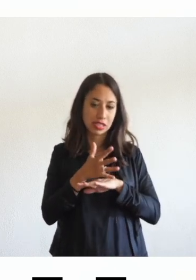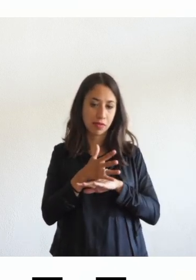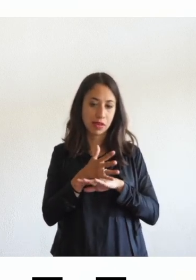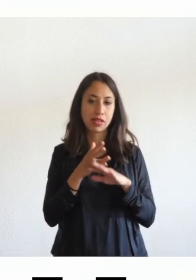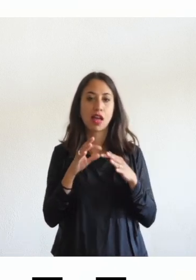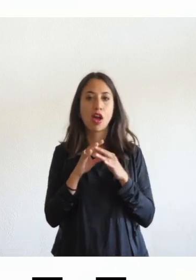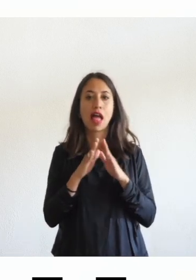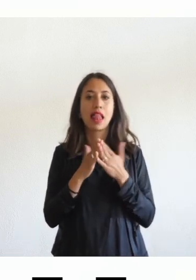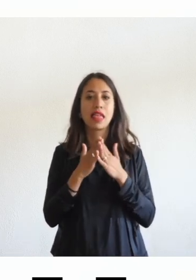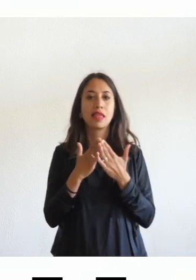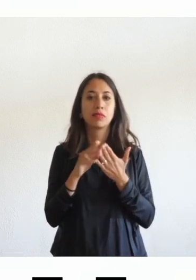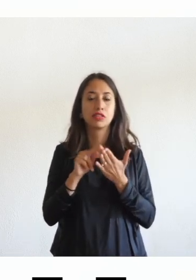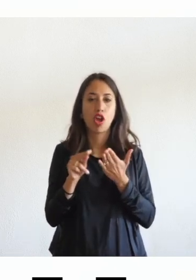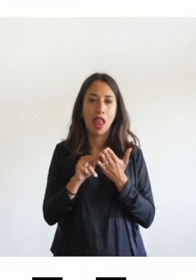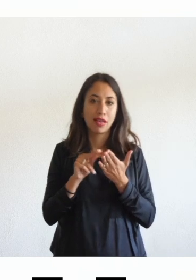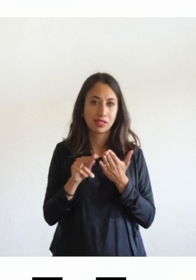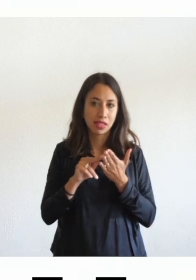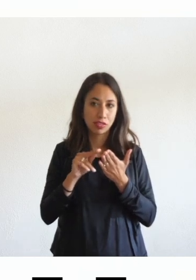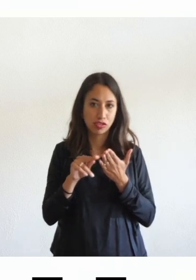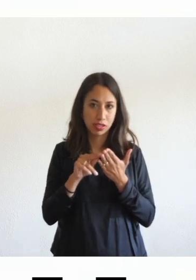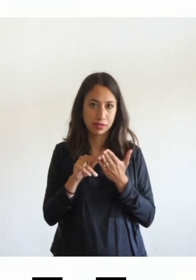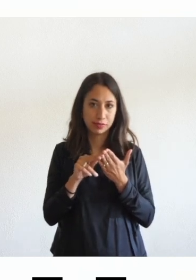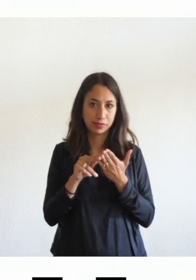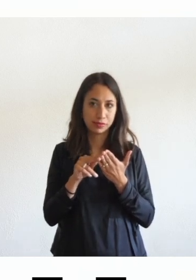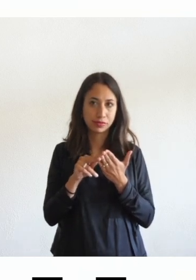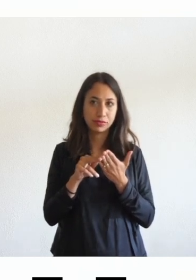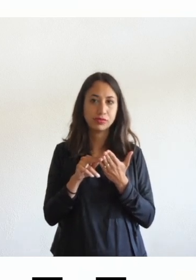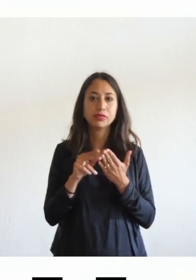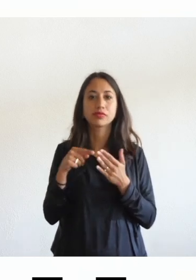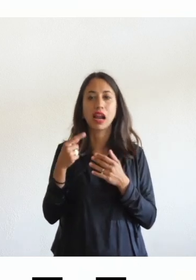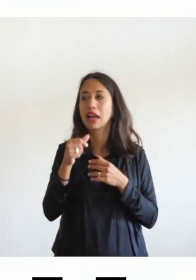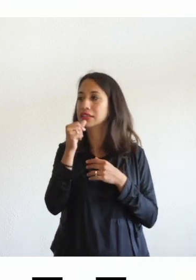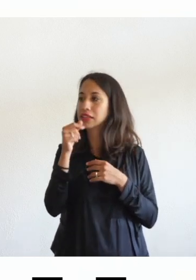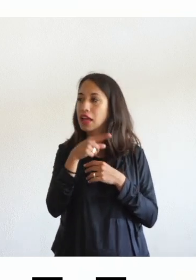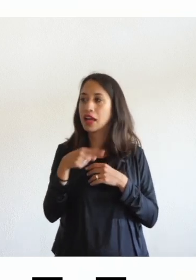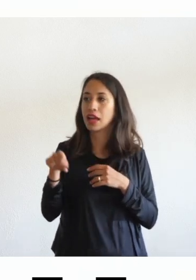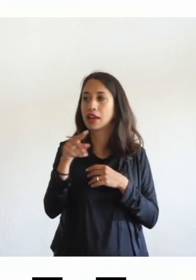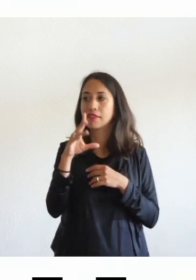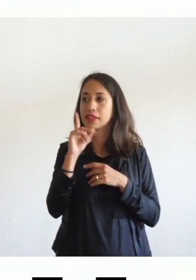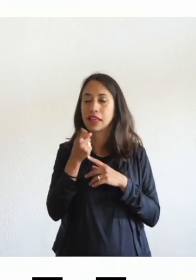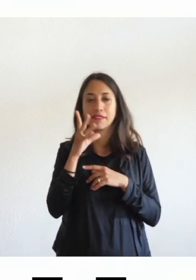scolastici e far comprendere a livello